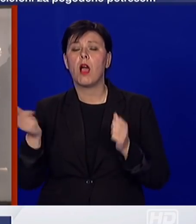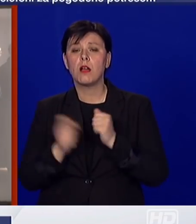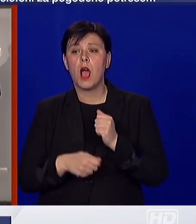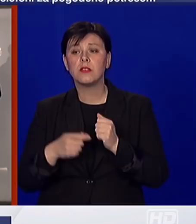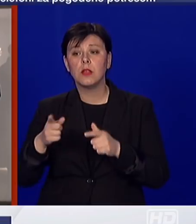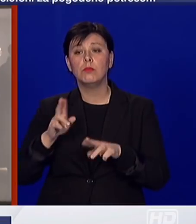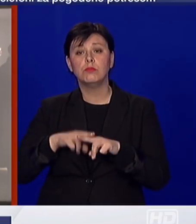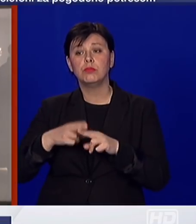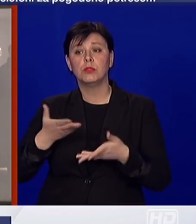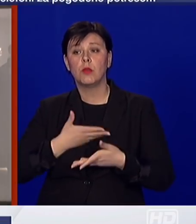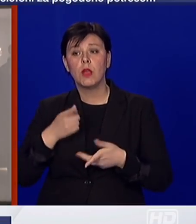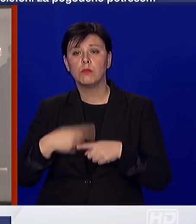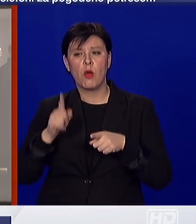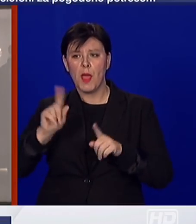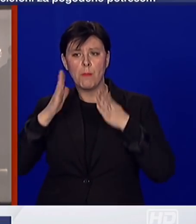za ovaj neposluh?